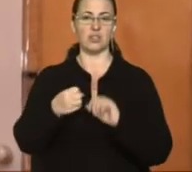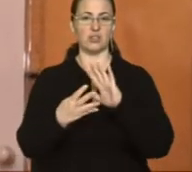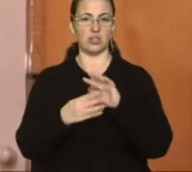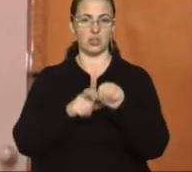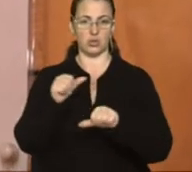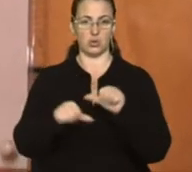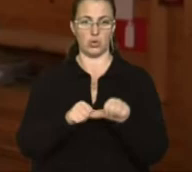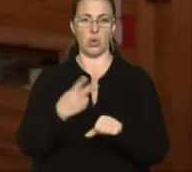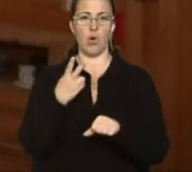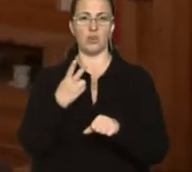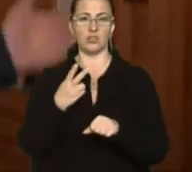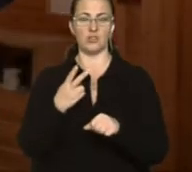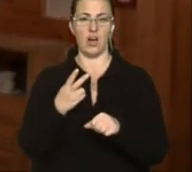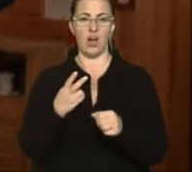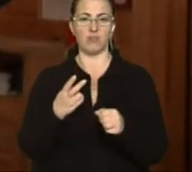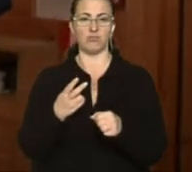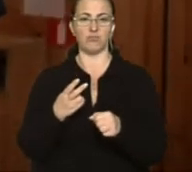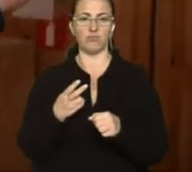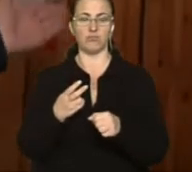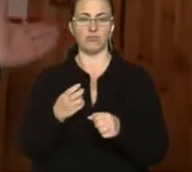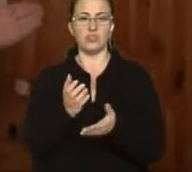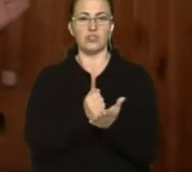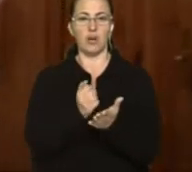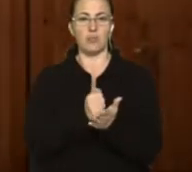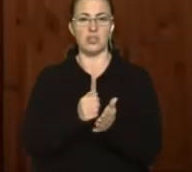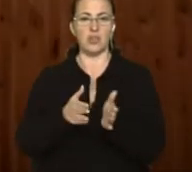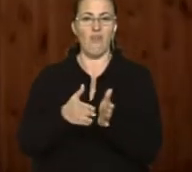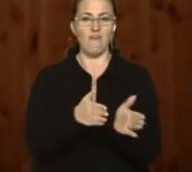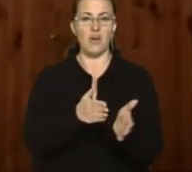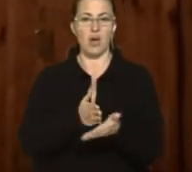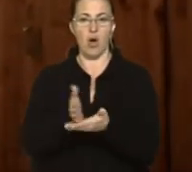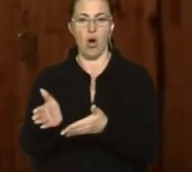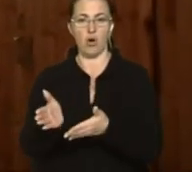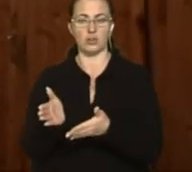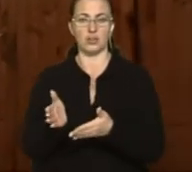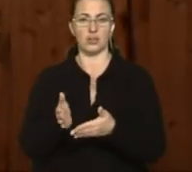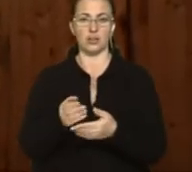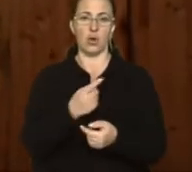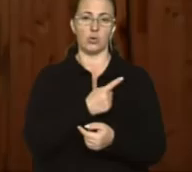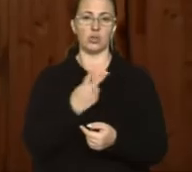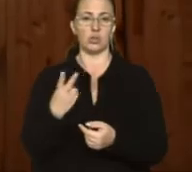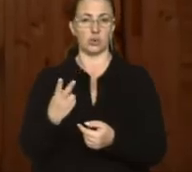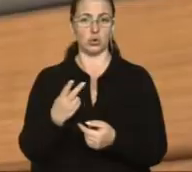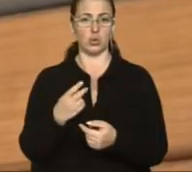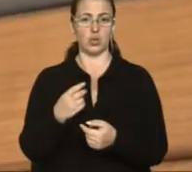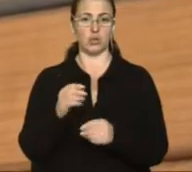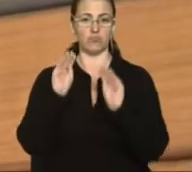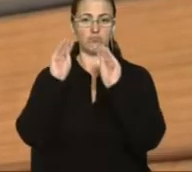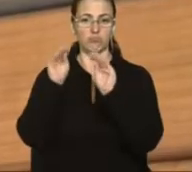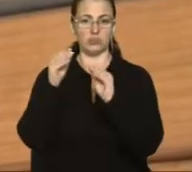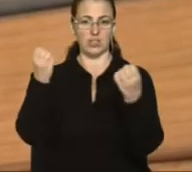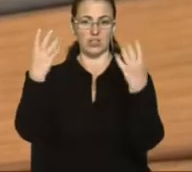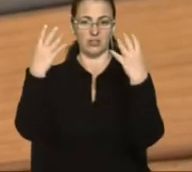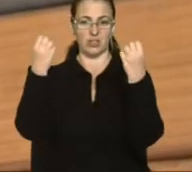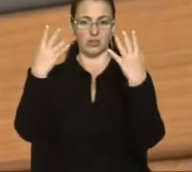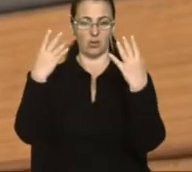евакуаційних виходи, ми бачимо, зараз це є один, ми бачили, там куди ми входили другий. Позначений світловим таблою, якщо виникне